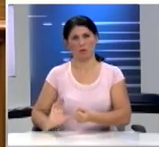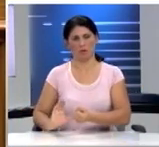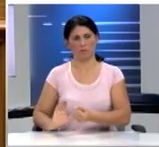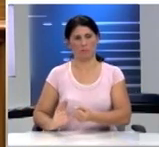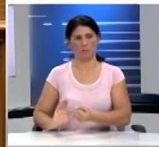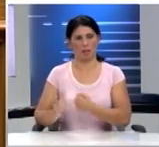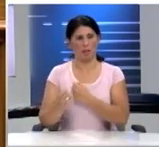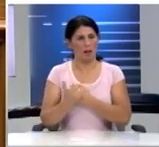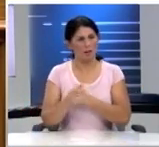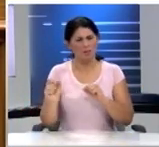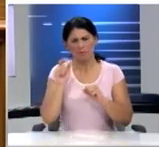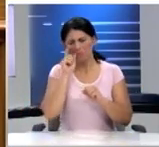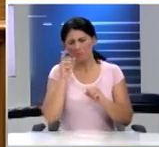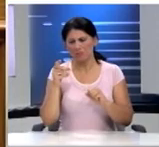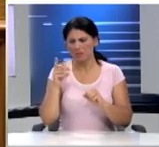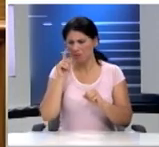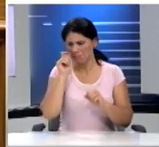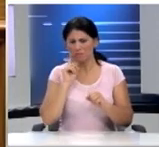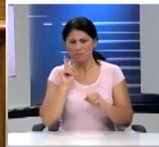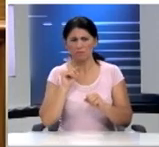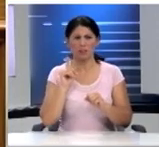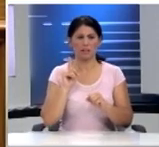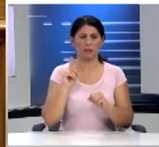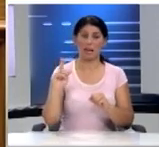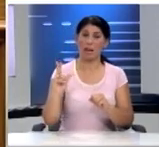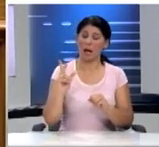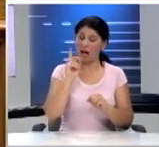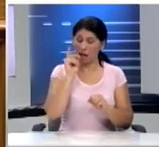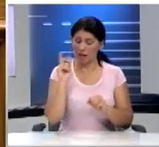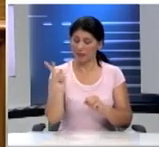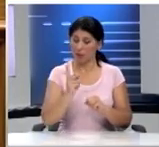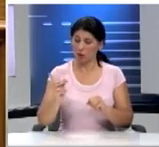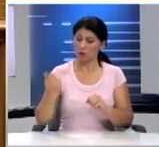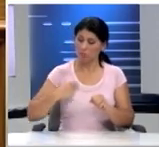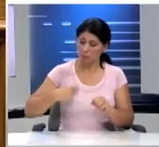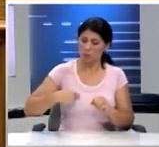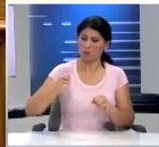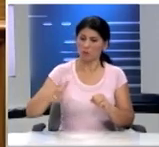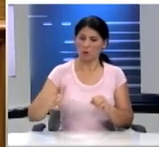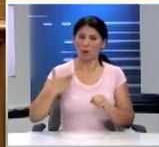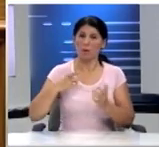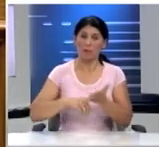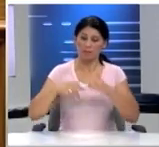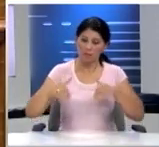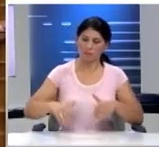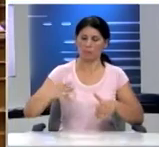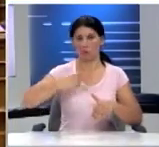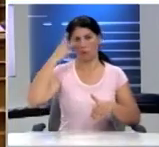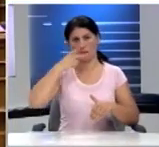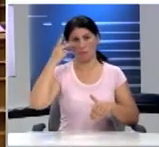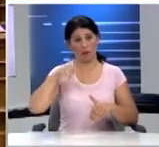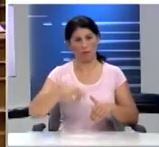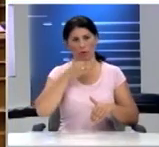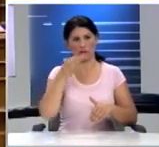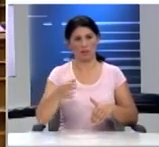Ανεξαρτώ τους φίλου, καταγωγής, φιλής Η κοινωνική ευημερία Εξαρτάται από το σεβασμό όλων των δικαιωμάτων Αυτό θα